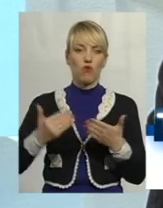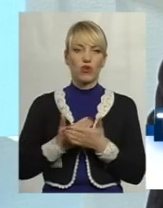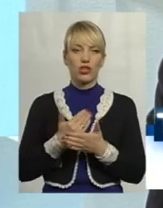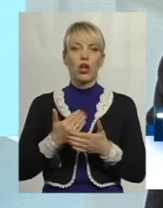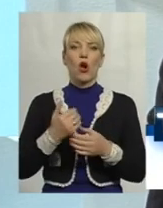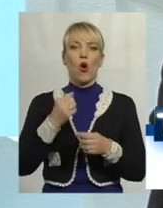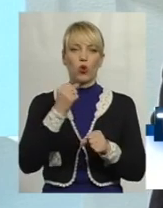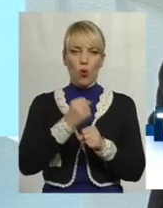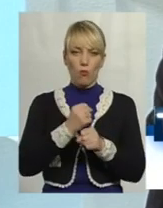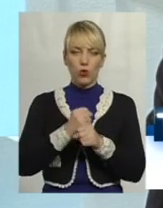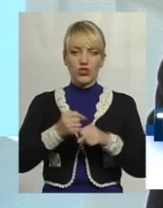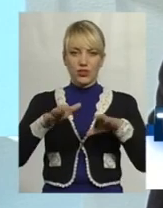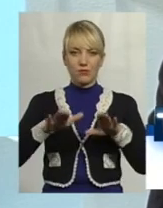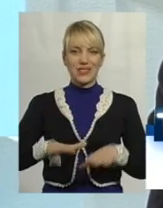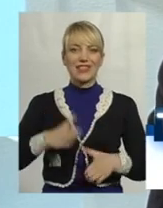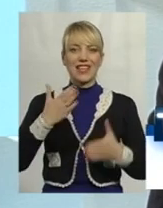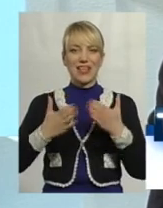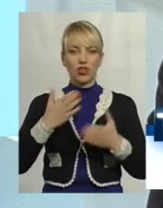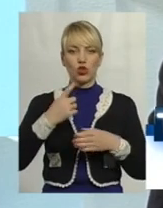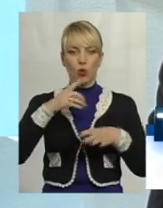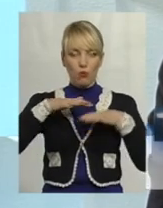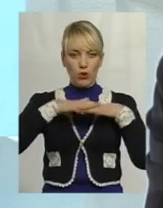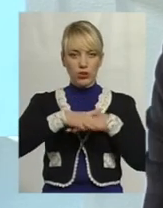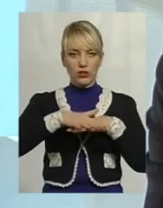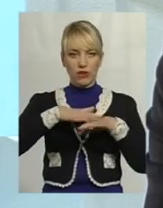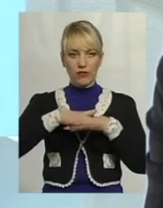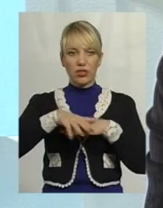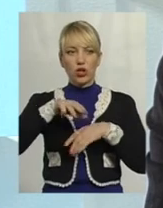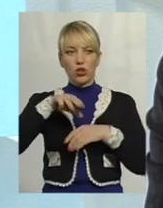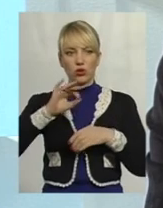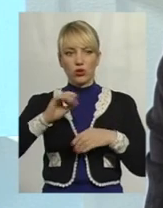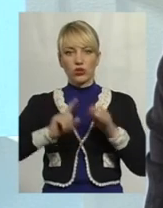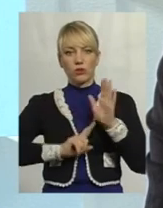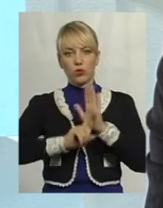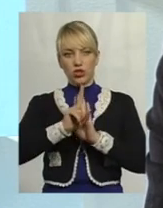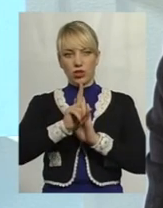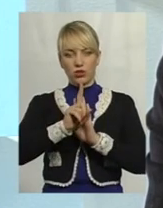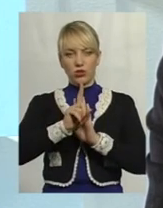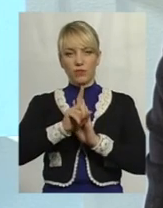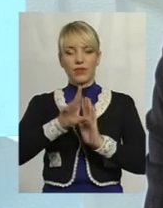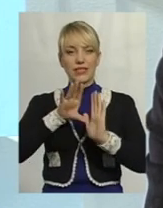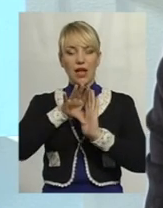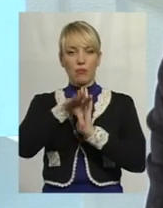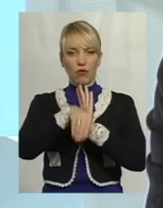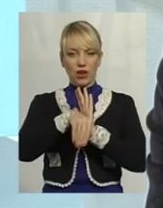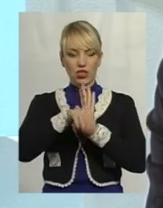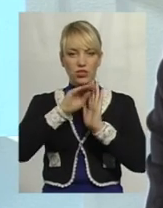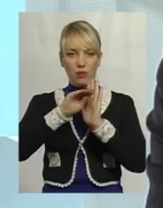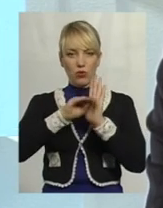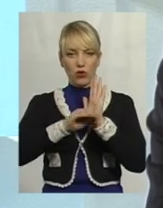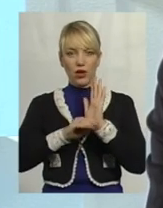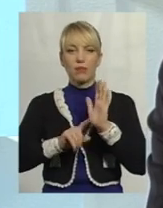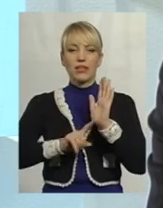робочих місця. Тому, якщо провести нескладні розрахунки, математичні, то спочатку запровадження програми, спочатку її